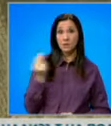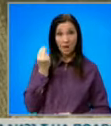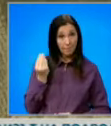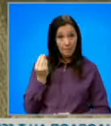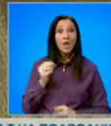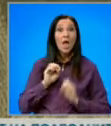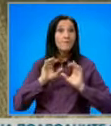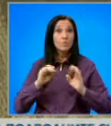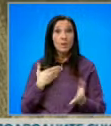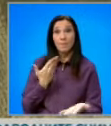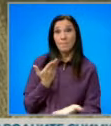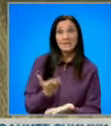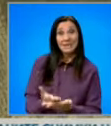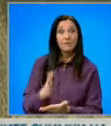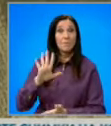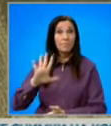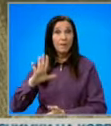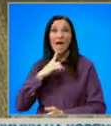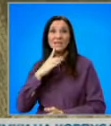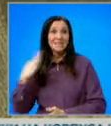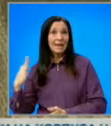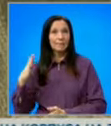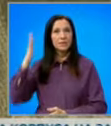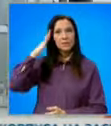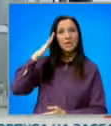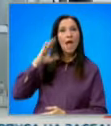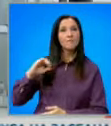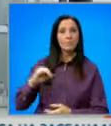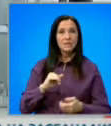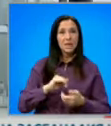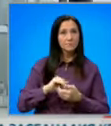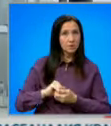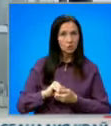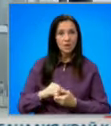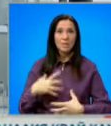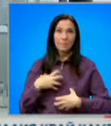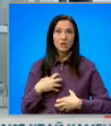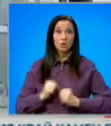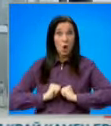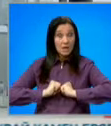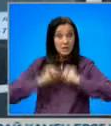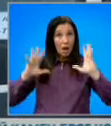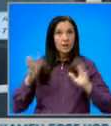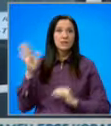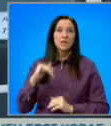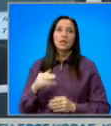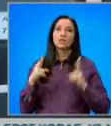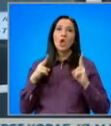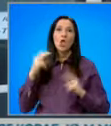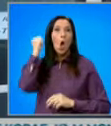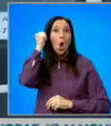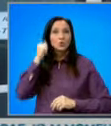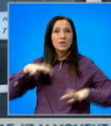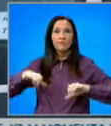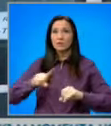Информирах представителите на пет западни държави и на Европейския съюз. Напрежението ескалира след решението на косовските власти